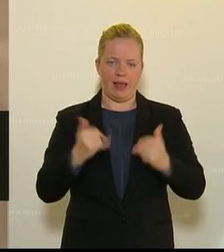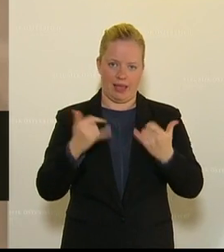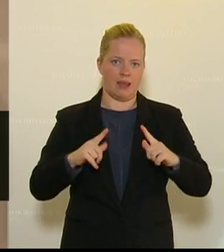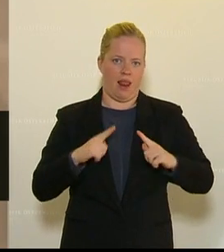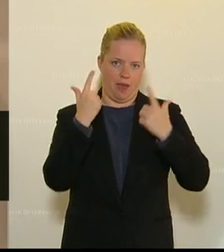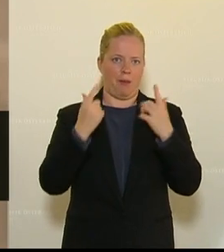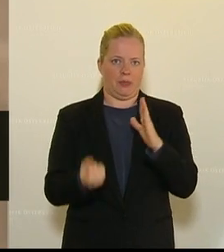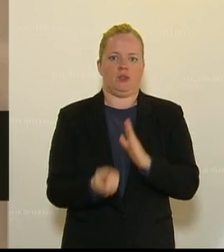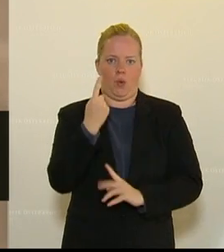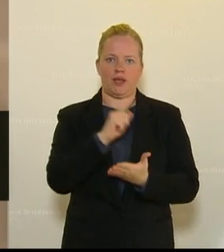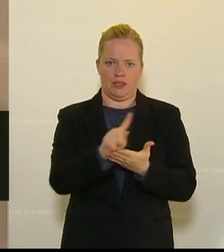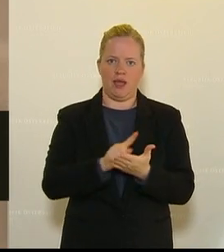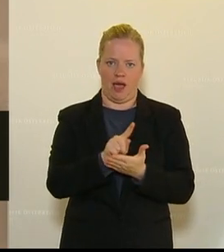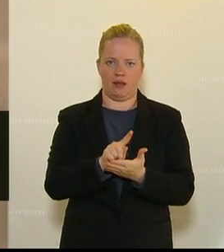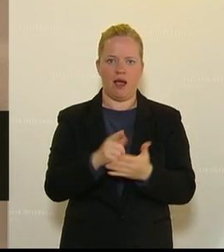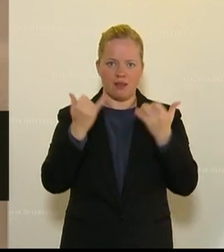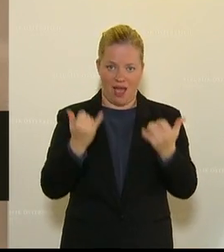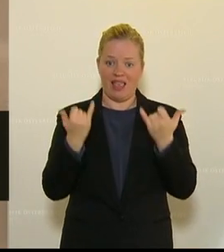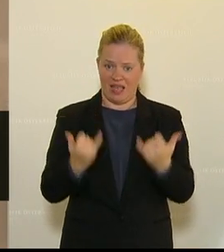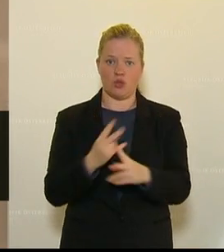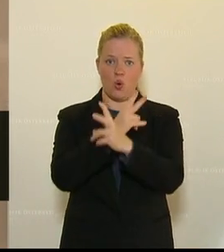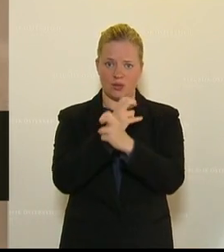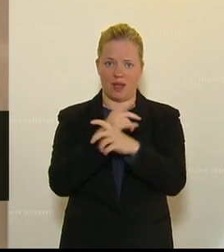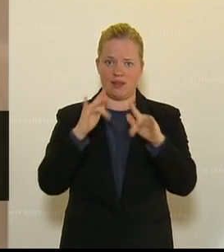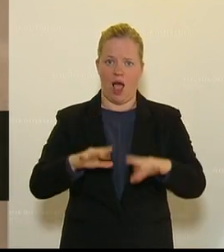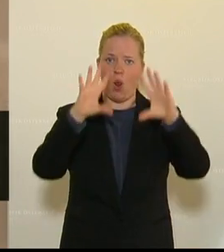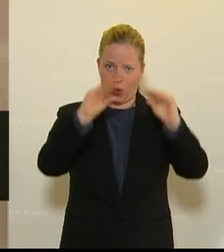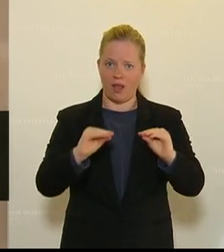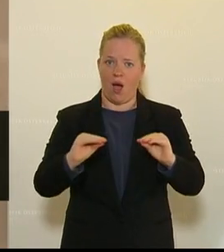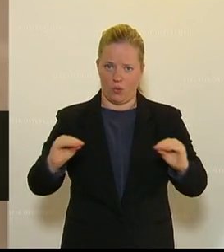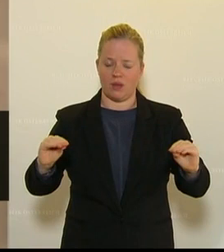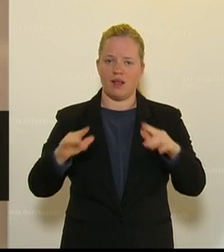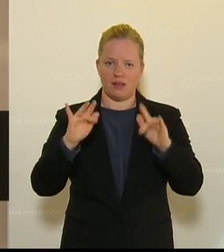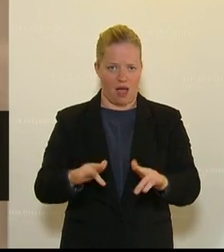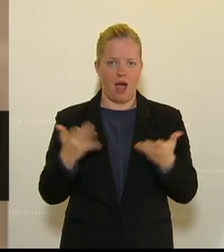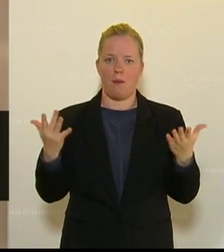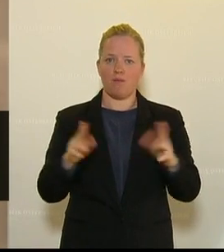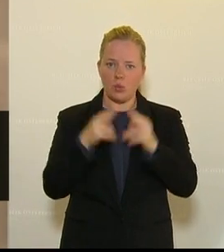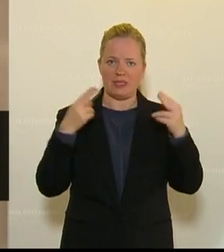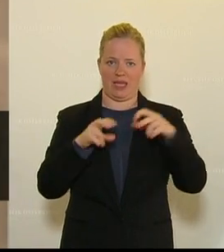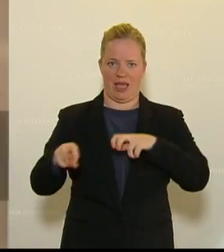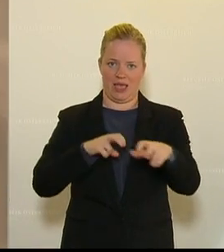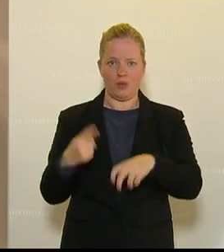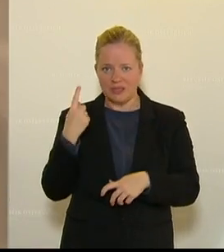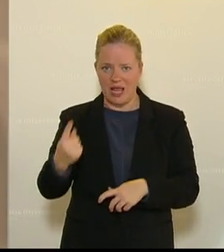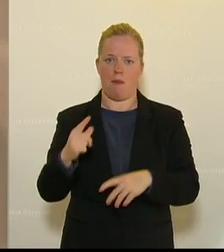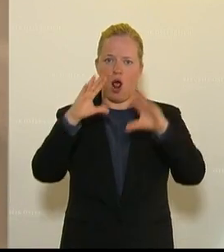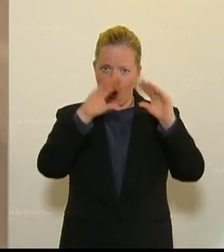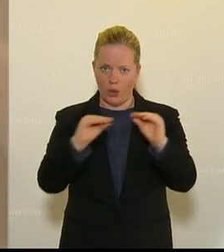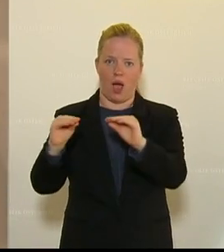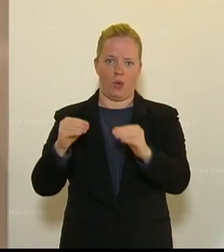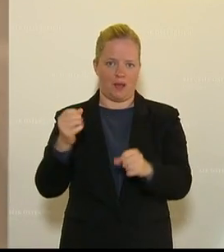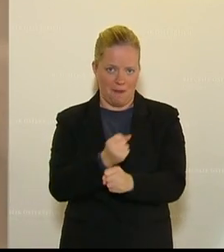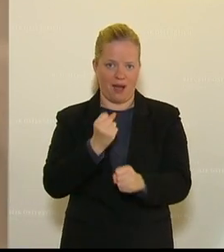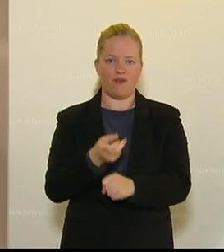Wir in Österreich befinden uns im Lockdown und unsere Bundesregierung hat diesen Lockdown gemacht, weil er